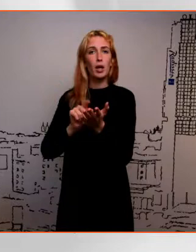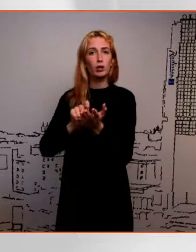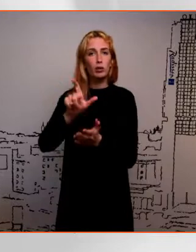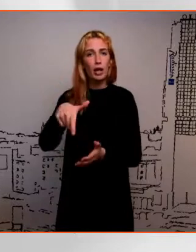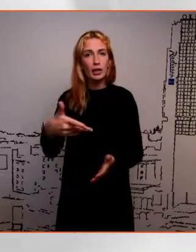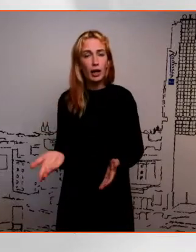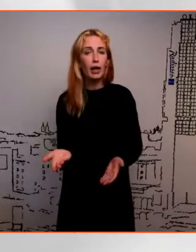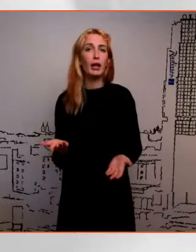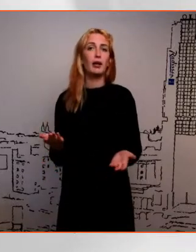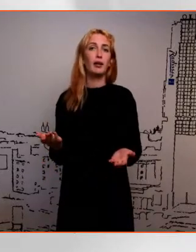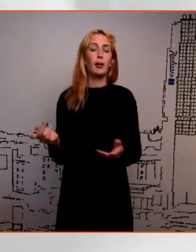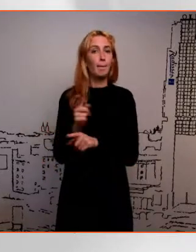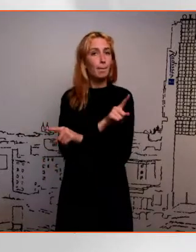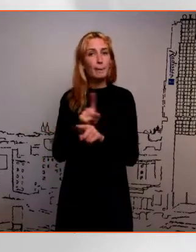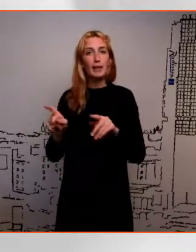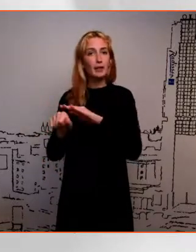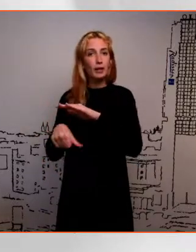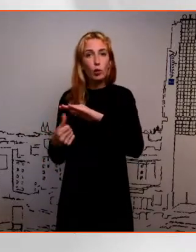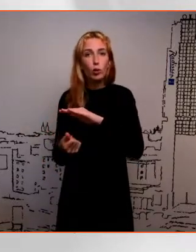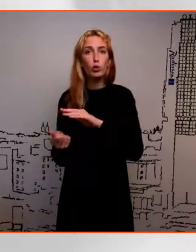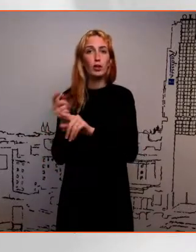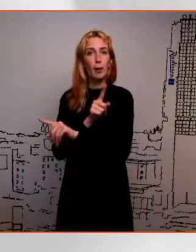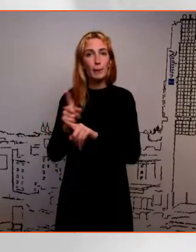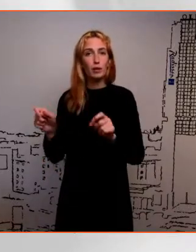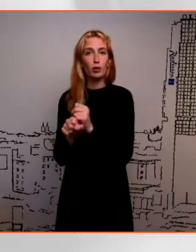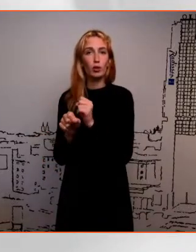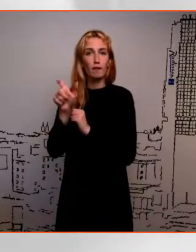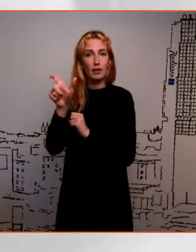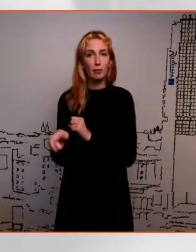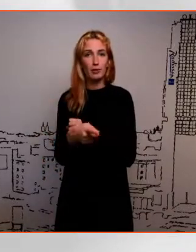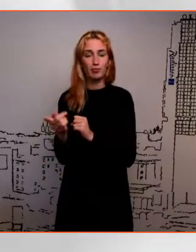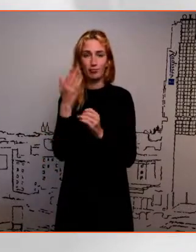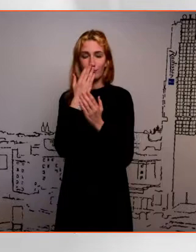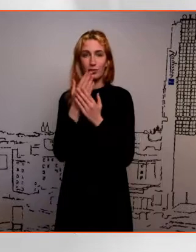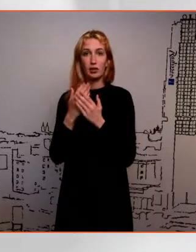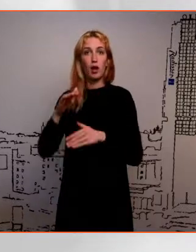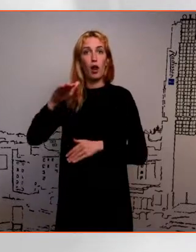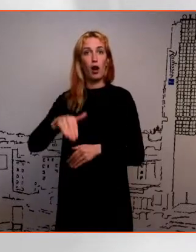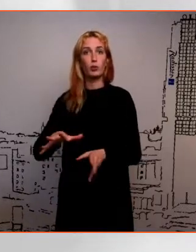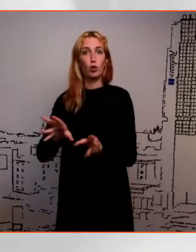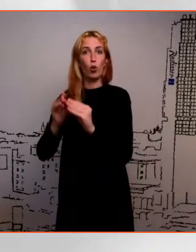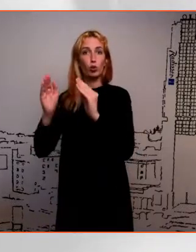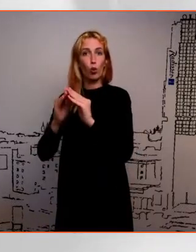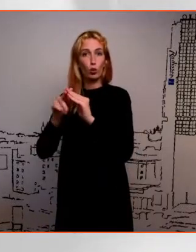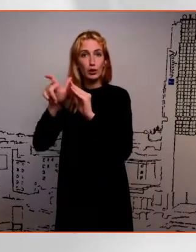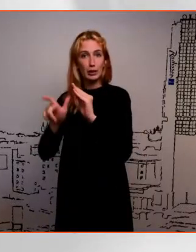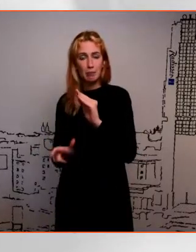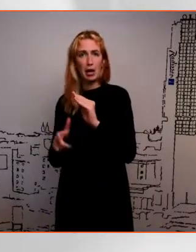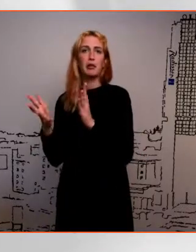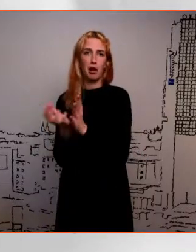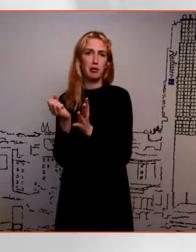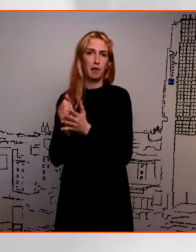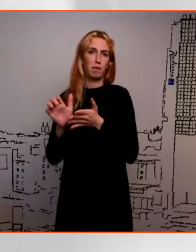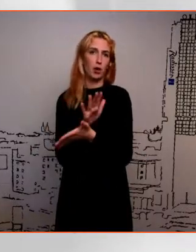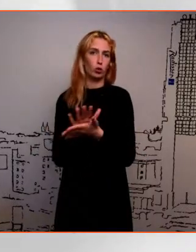pensioniaalisele, mitte töötu olev ja mitte töötavale inimesele, näiteks kodusale, lapsega kodus olevale inimesele ka kätte saada. Et